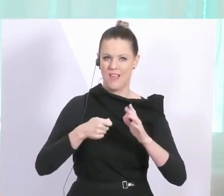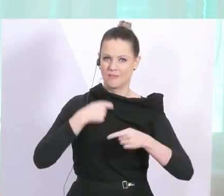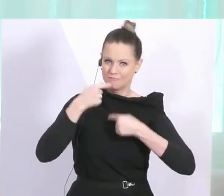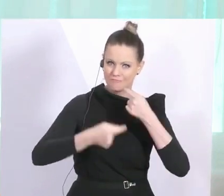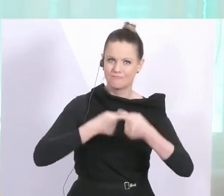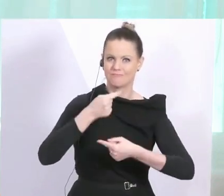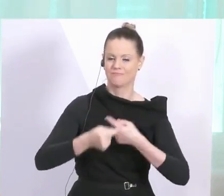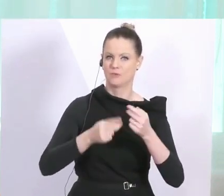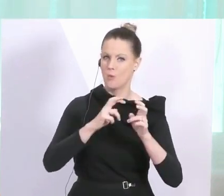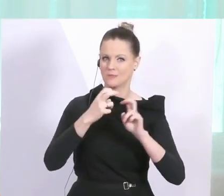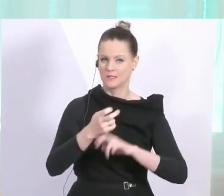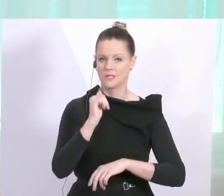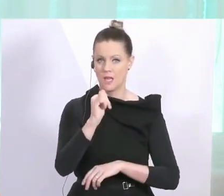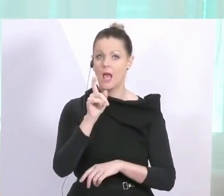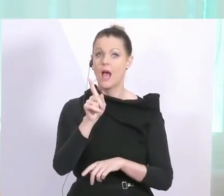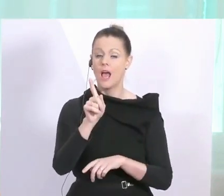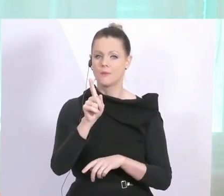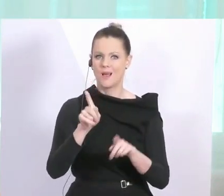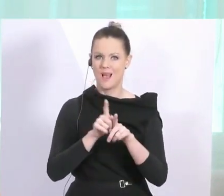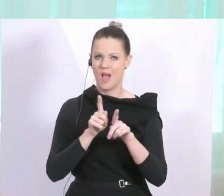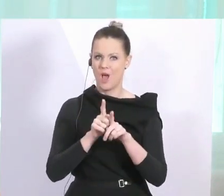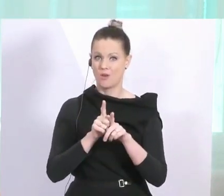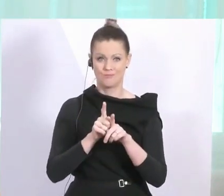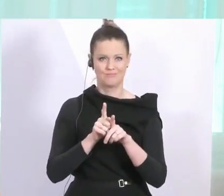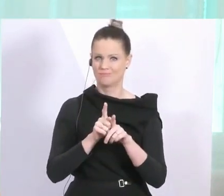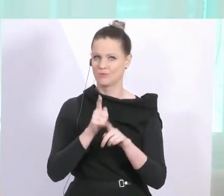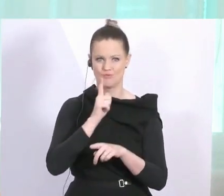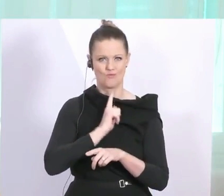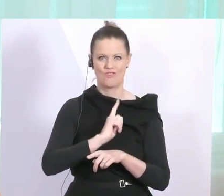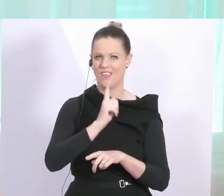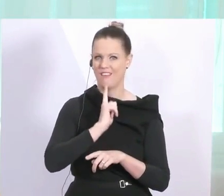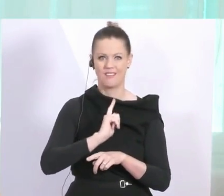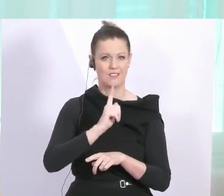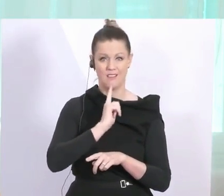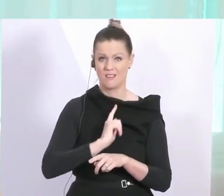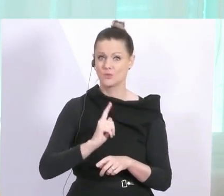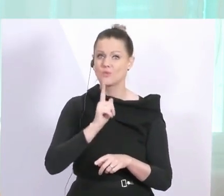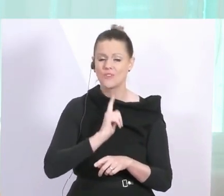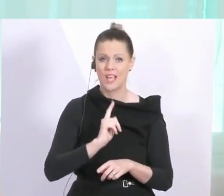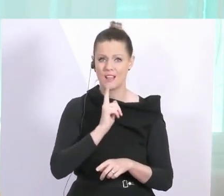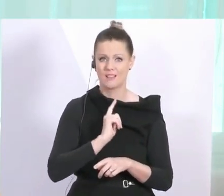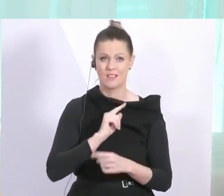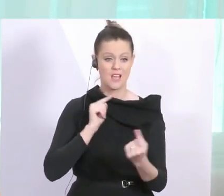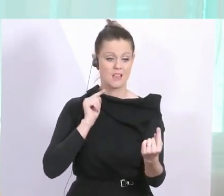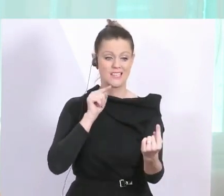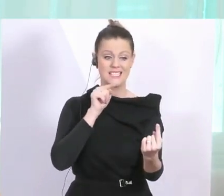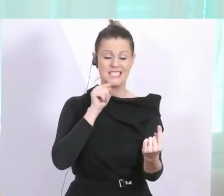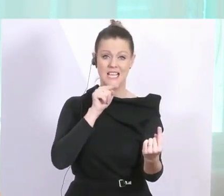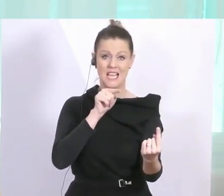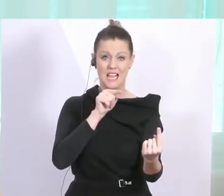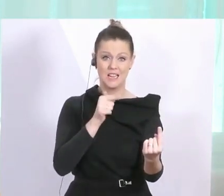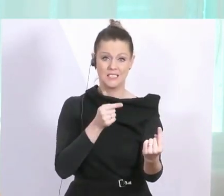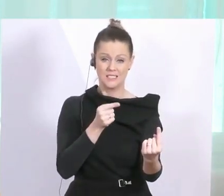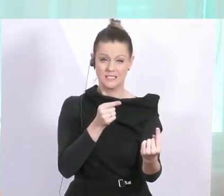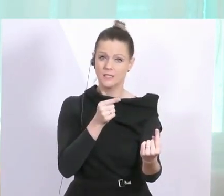Wir merken aber auch, dass das weitaus noch nicht reicht. Wir sind von unserem Ziel noch weit entfernt.